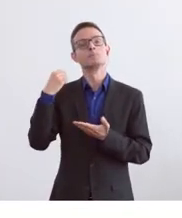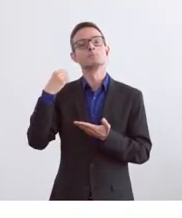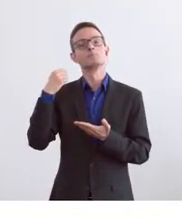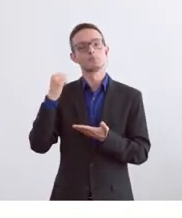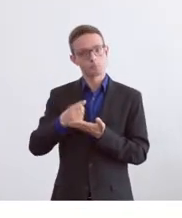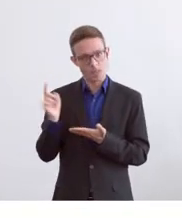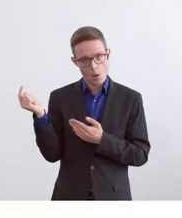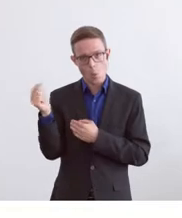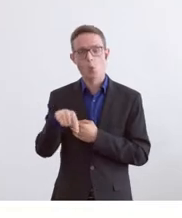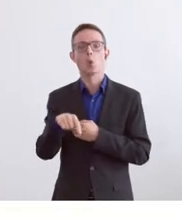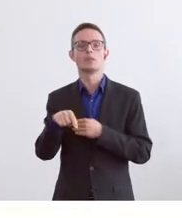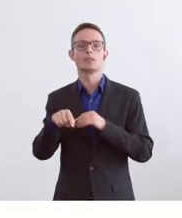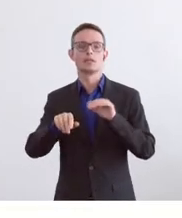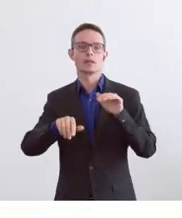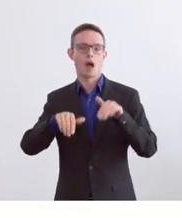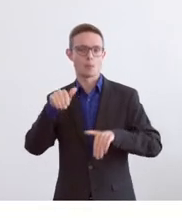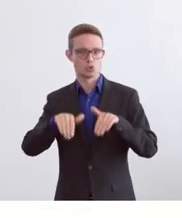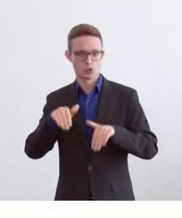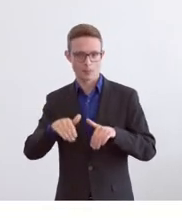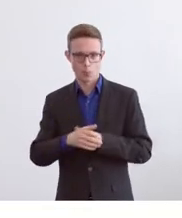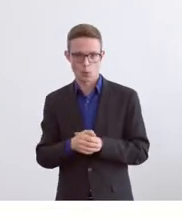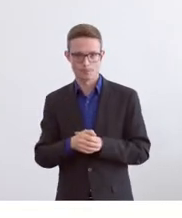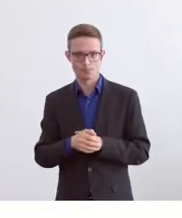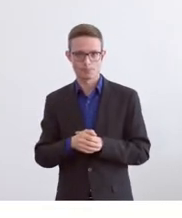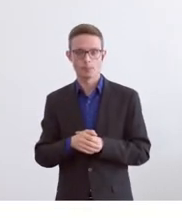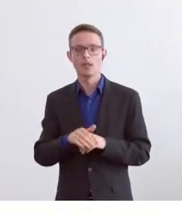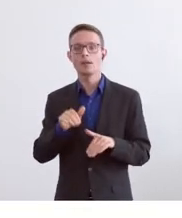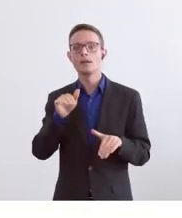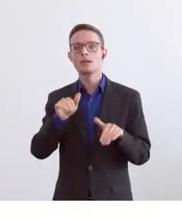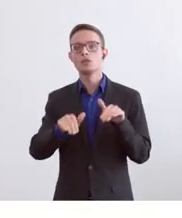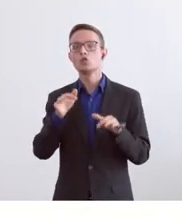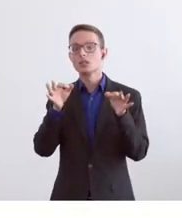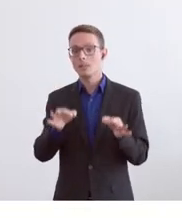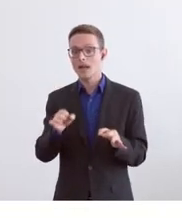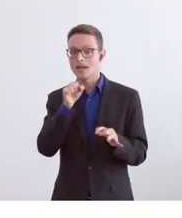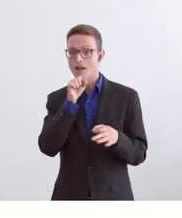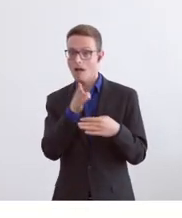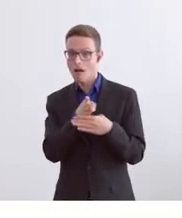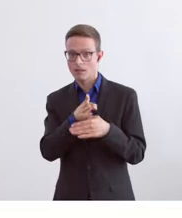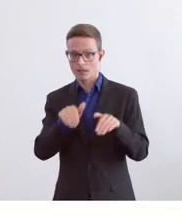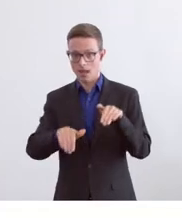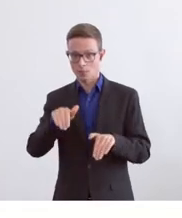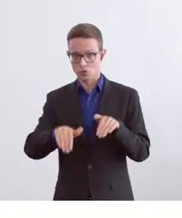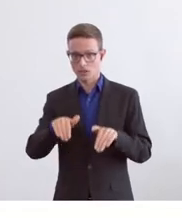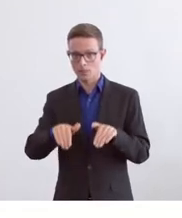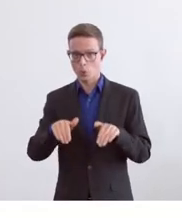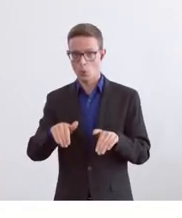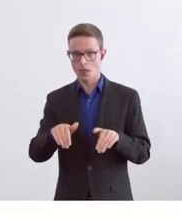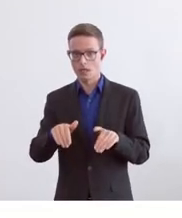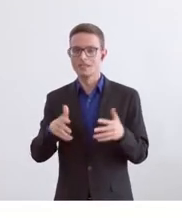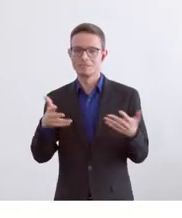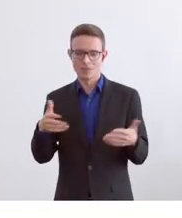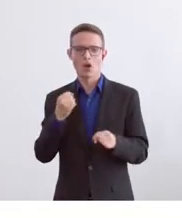noch eine Abstimmung wird geben. Stimmrechts-Alter-Abstimmungen haben in der Regel eine Weile,